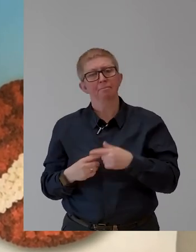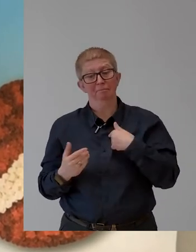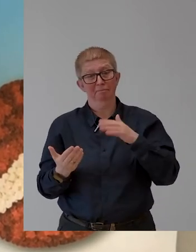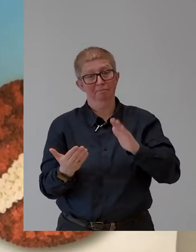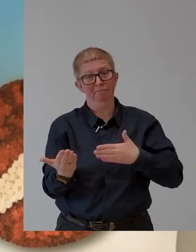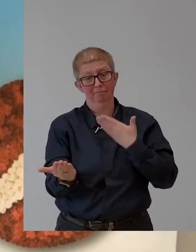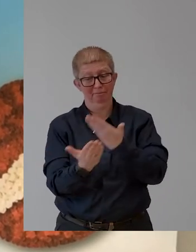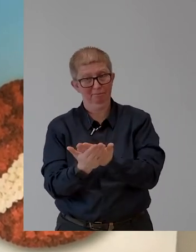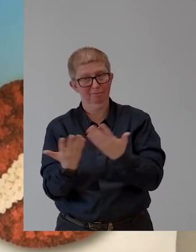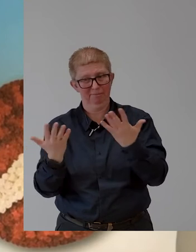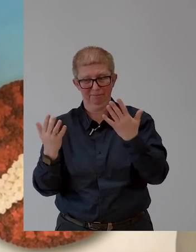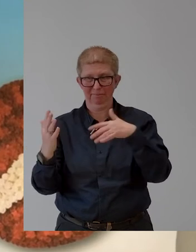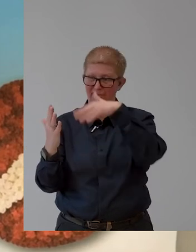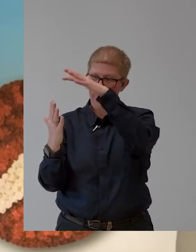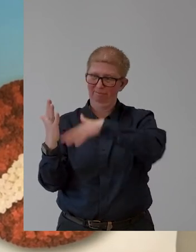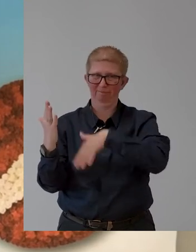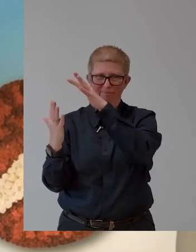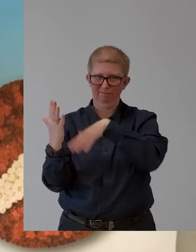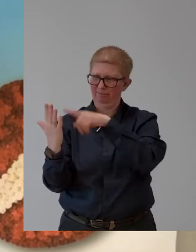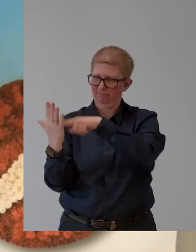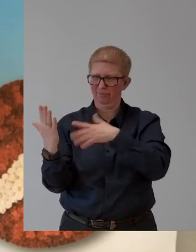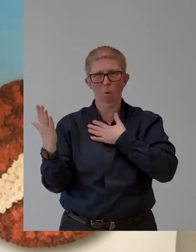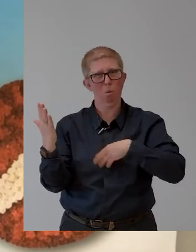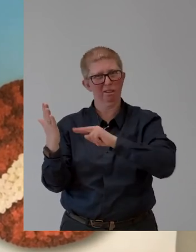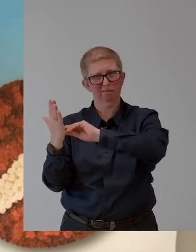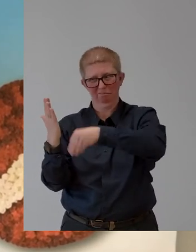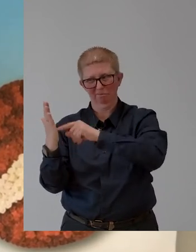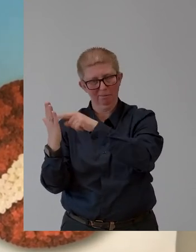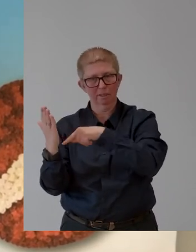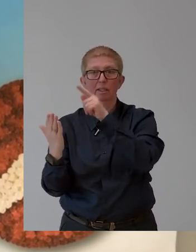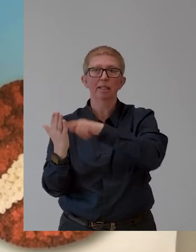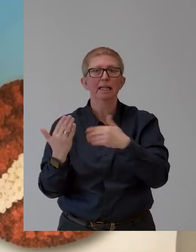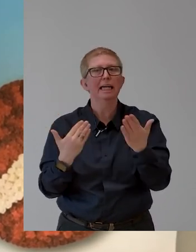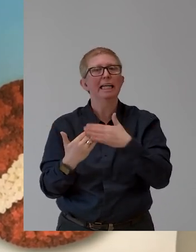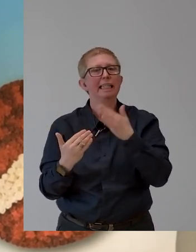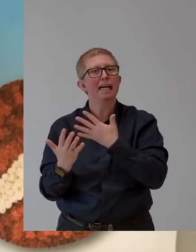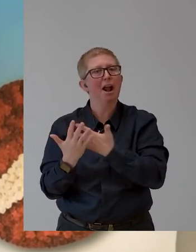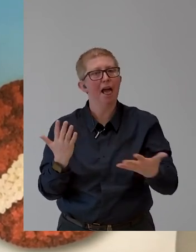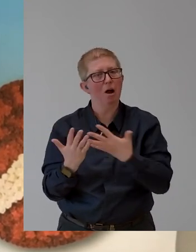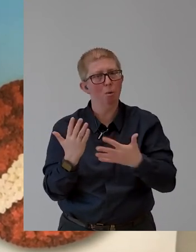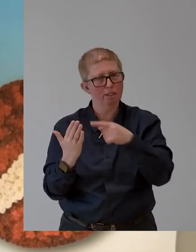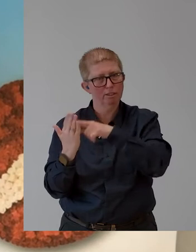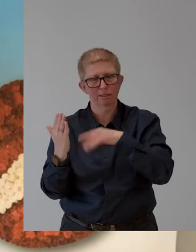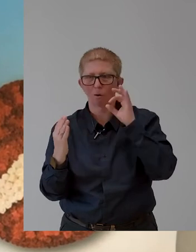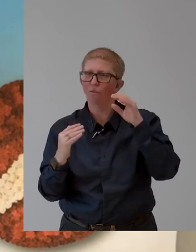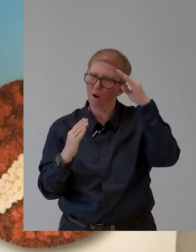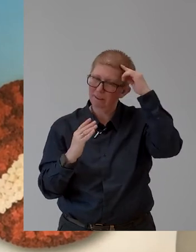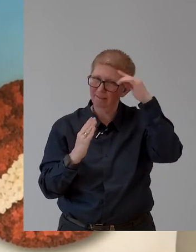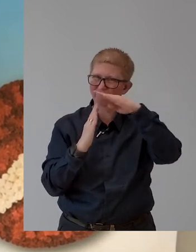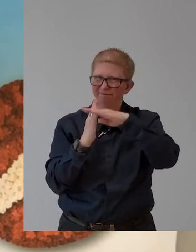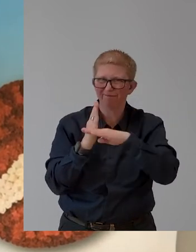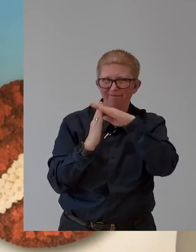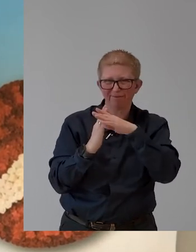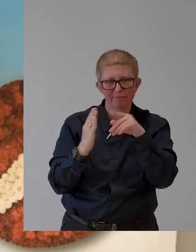disabilities, but they also make life much easier for many of our customers whose